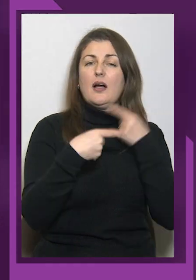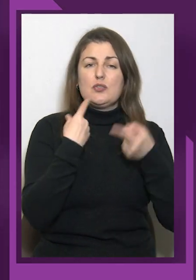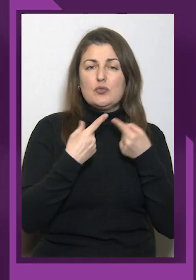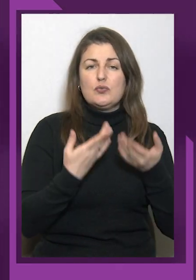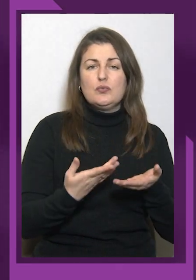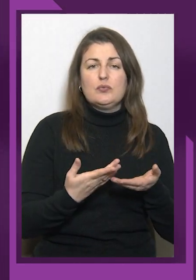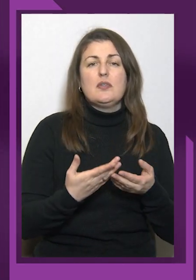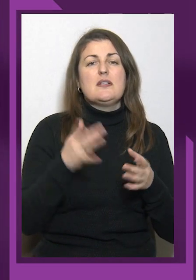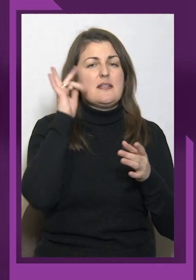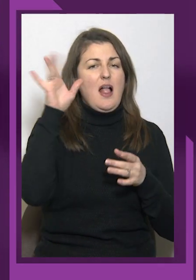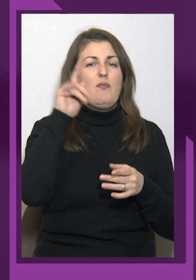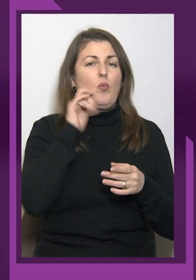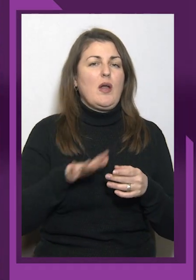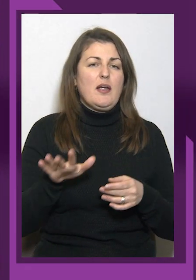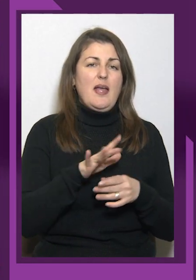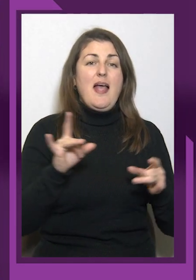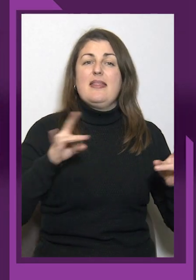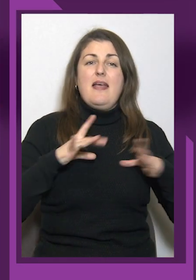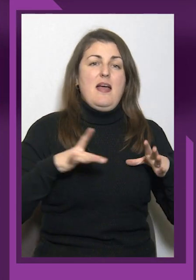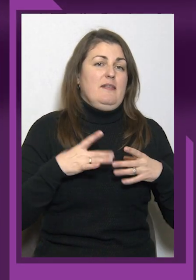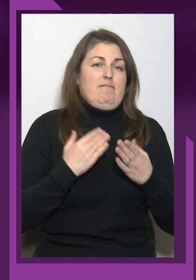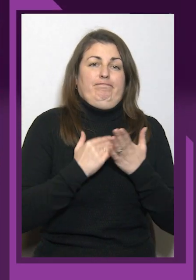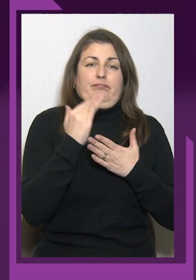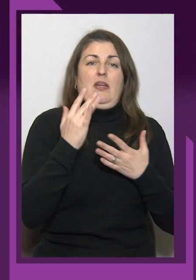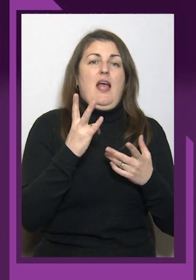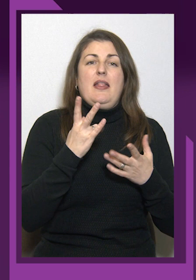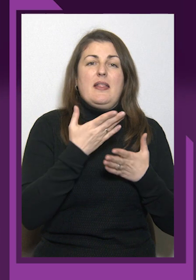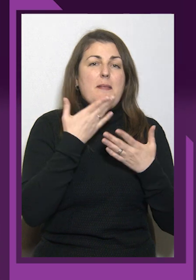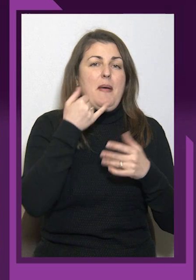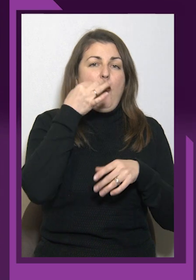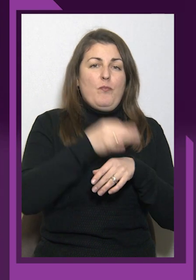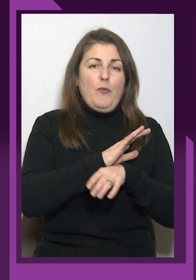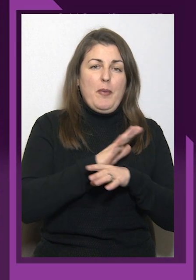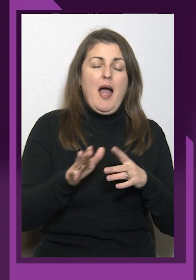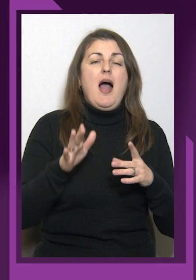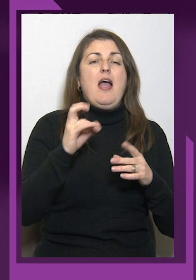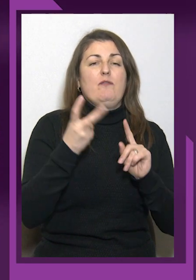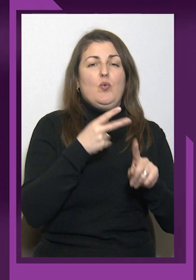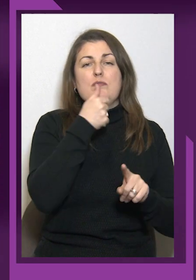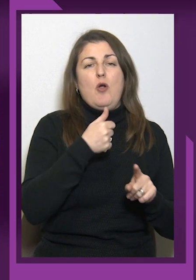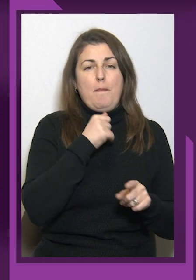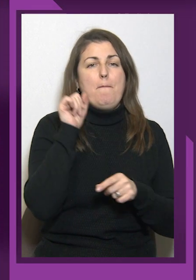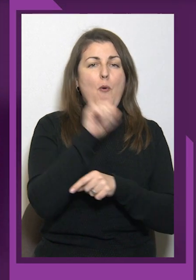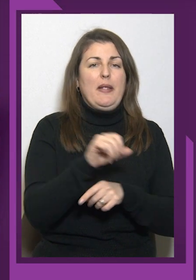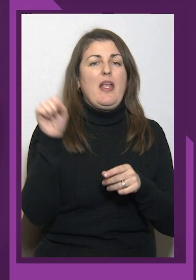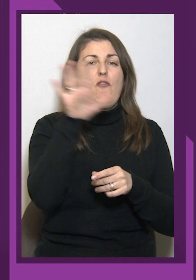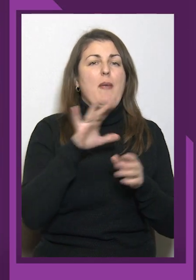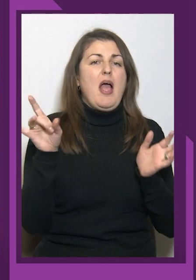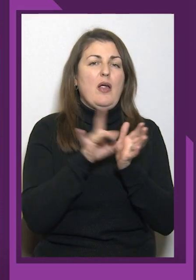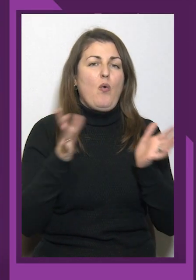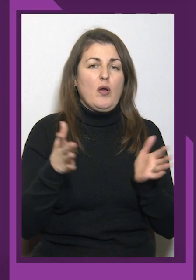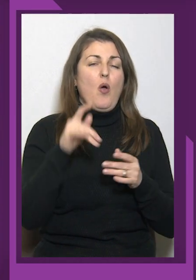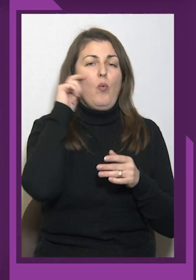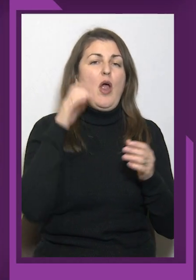неймовірна відповідальність і друга спроба побити європейський рекорд. Українська команда підтримки затамувала подих. Але,